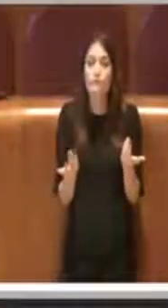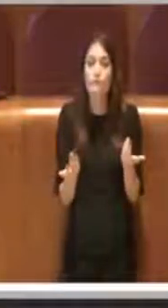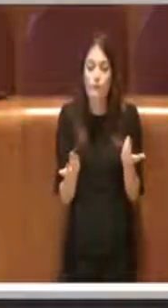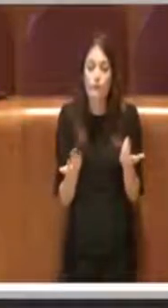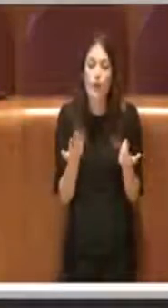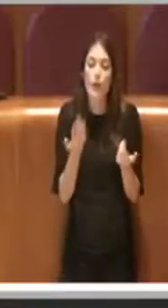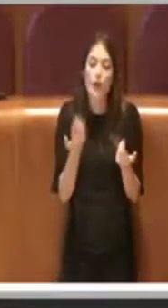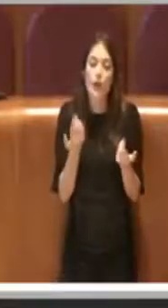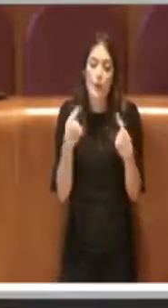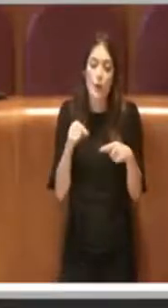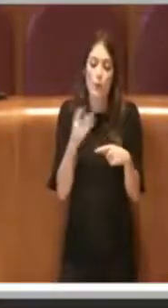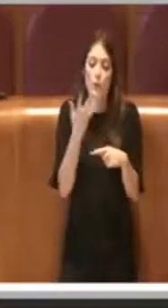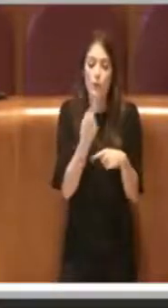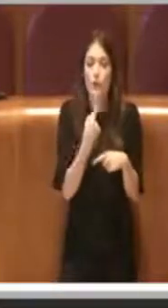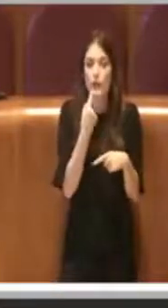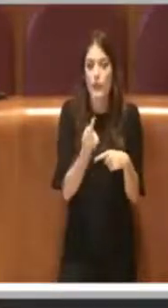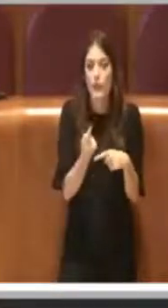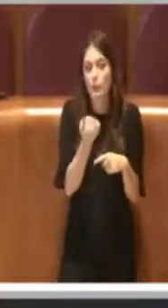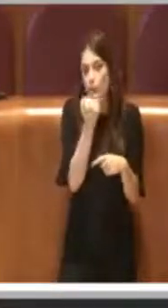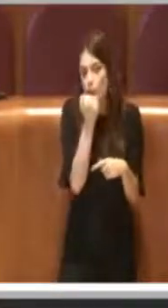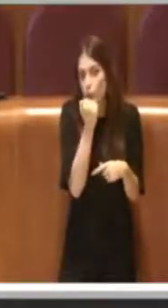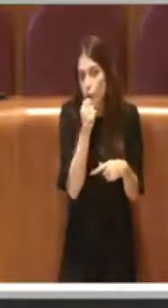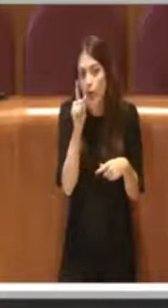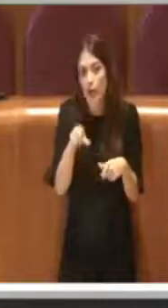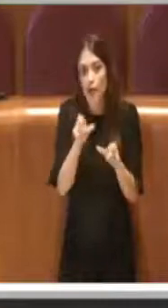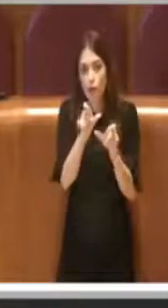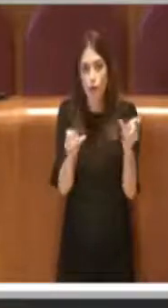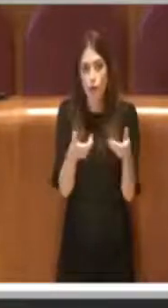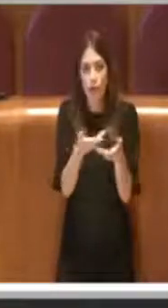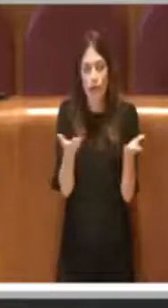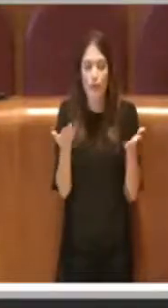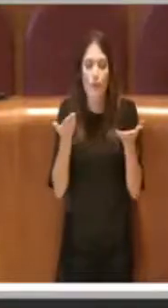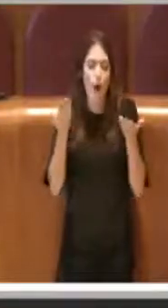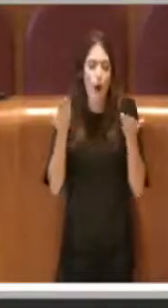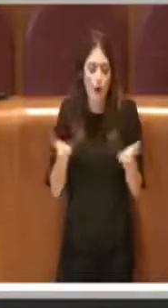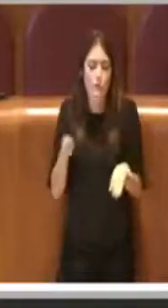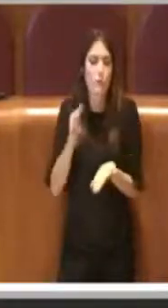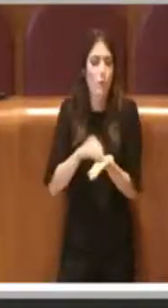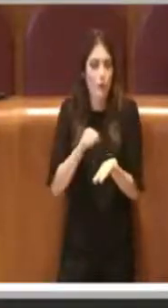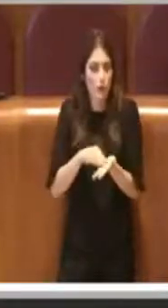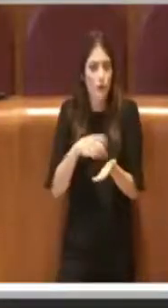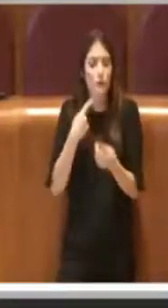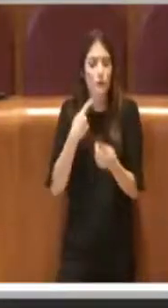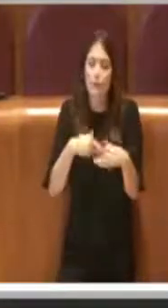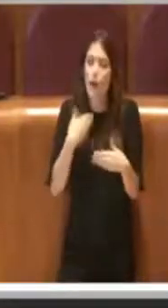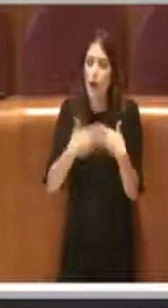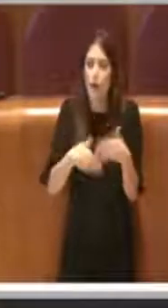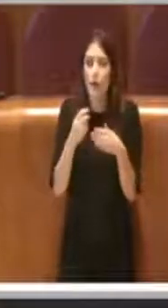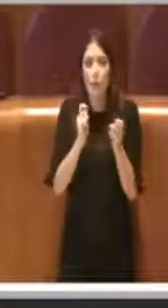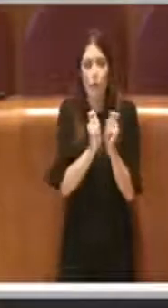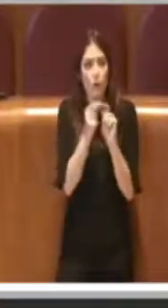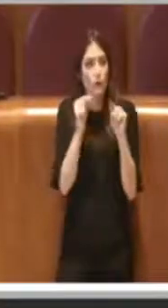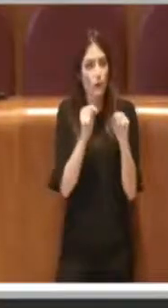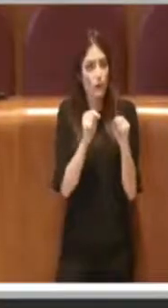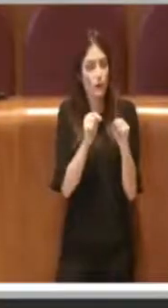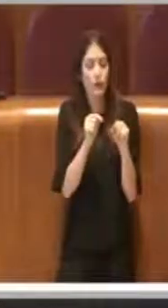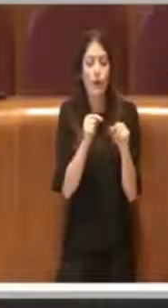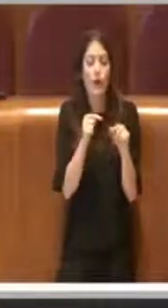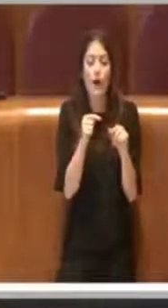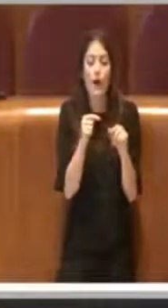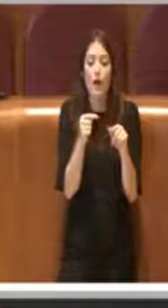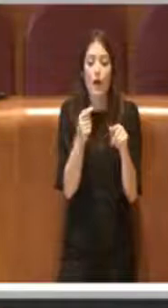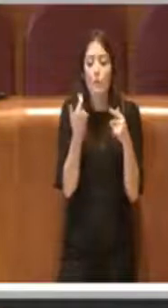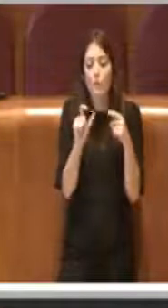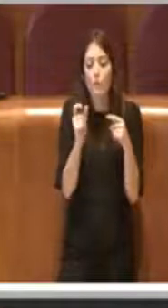scusarmi con tutti i cittadini, però siamo qui e portiamo avanti questa modifica che comunque è sicuramente